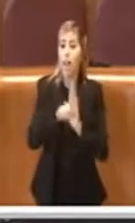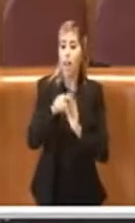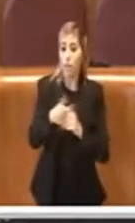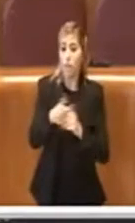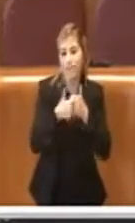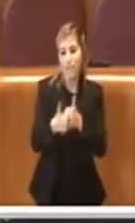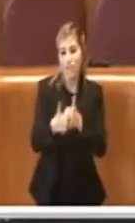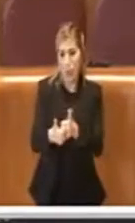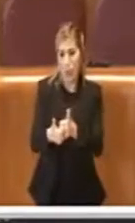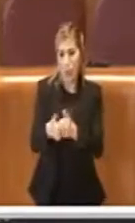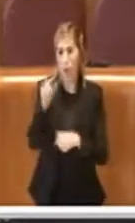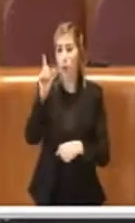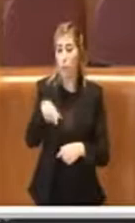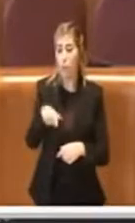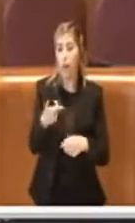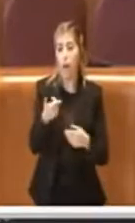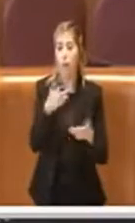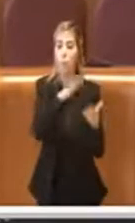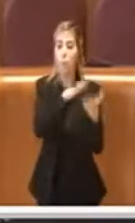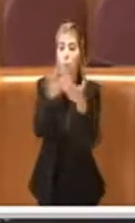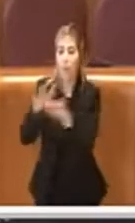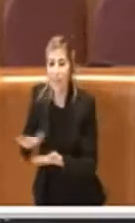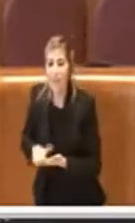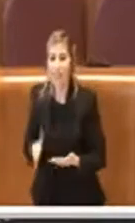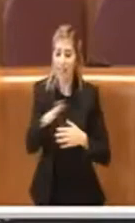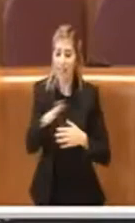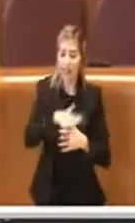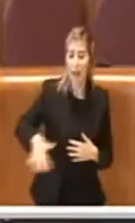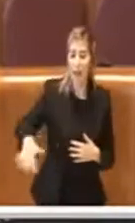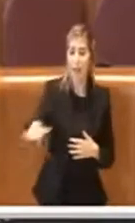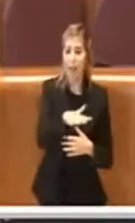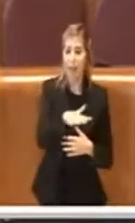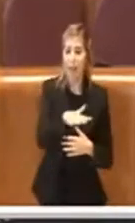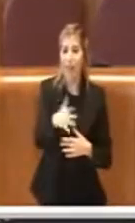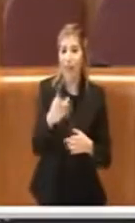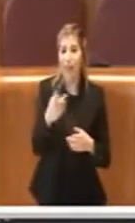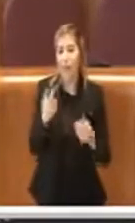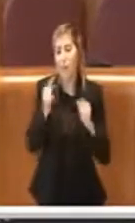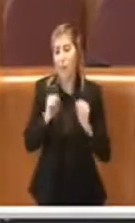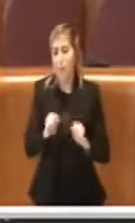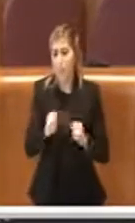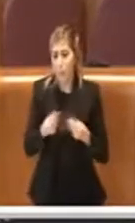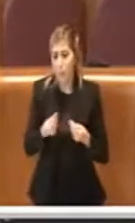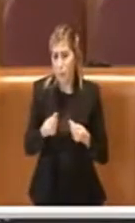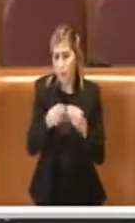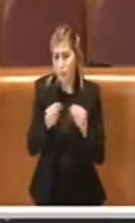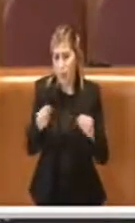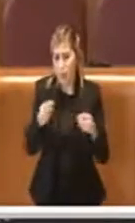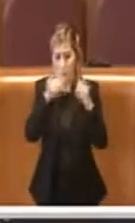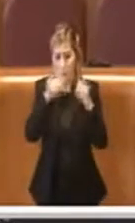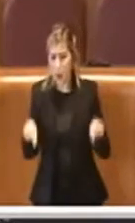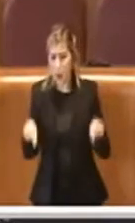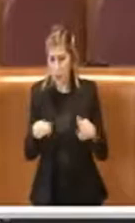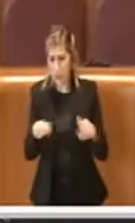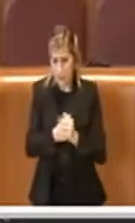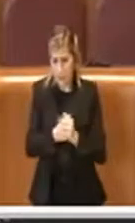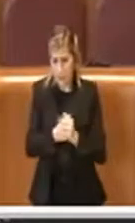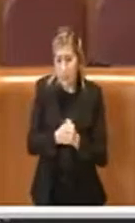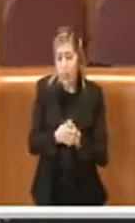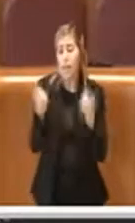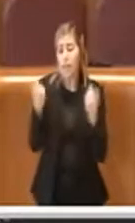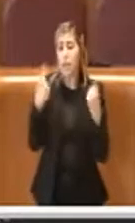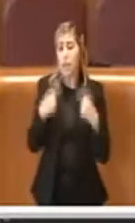anche decoro e di ambiente ambientale che possono dare gli esercizi commerciali. Adesso cerca